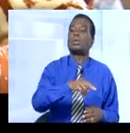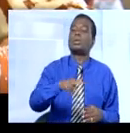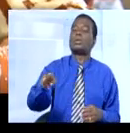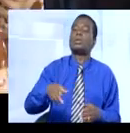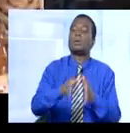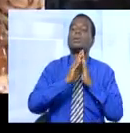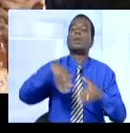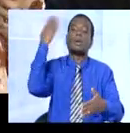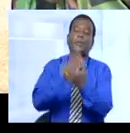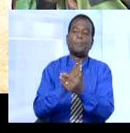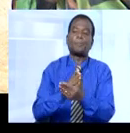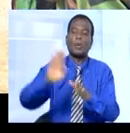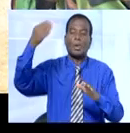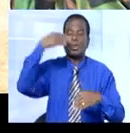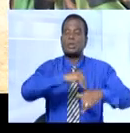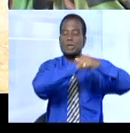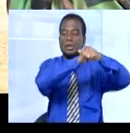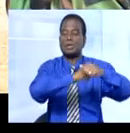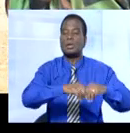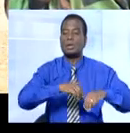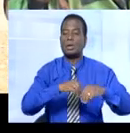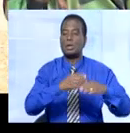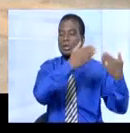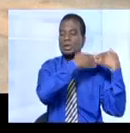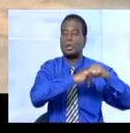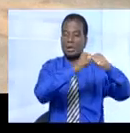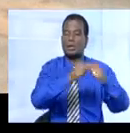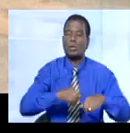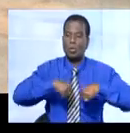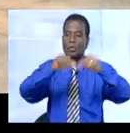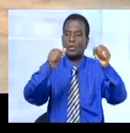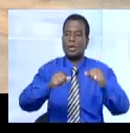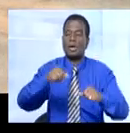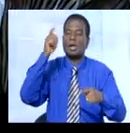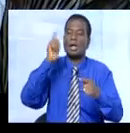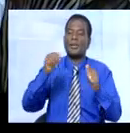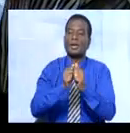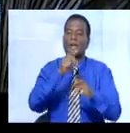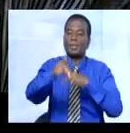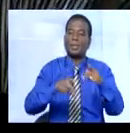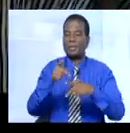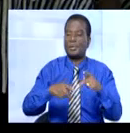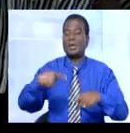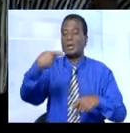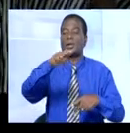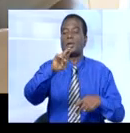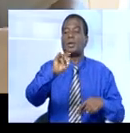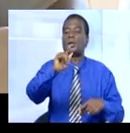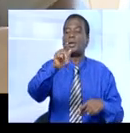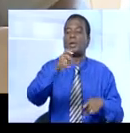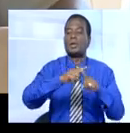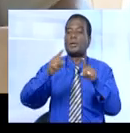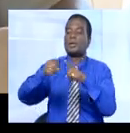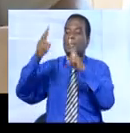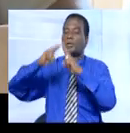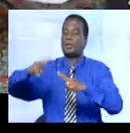plus de cela. Le ministre chargé de la Défense a également poursuivi ses rencontres successivement avec la population de Guiglou, Bleu-Léquin, Tous